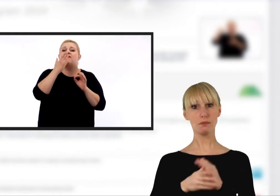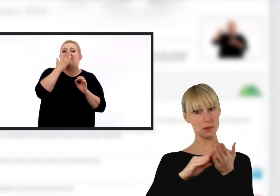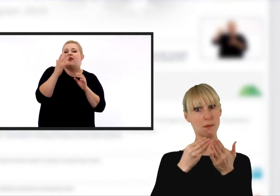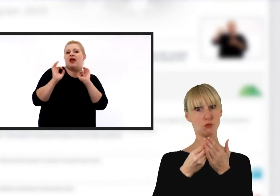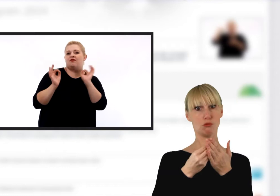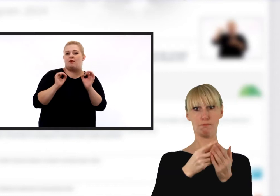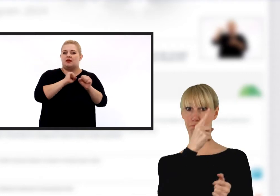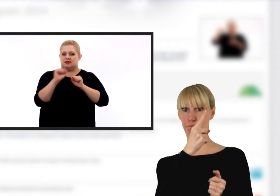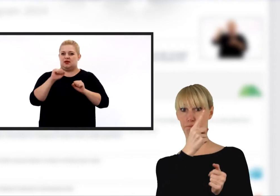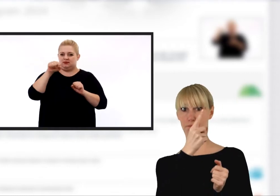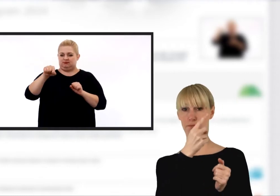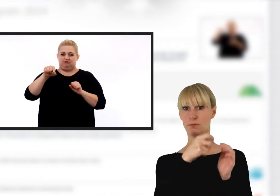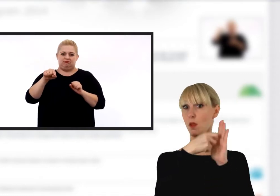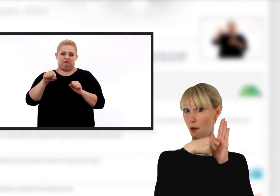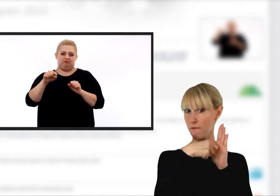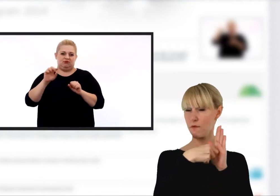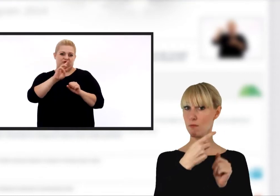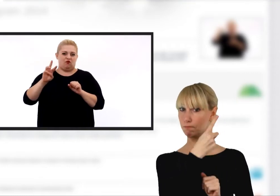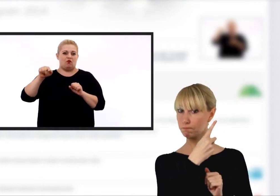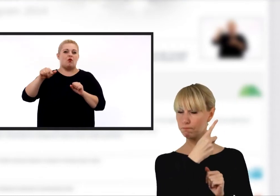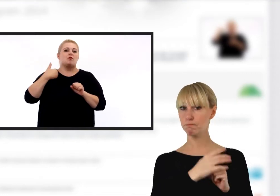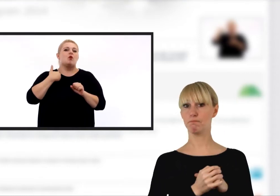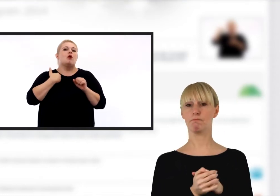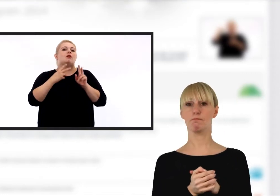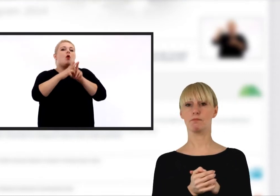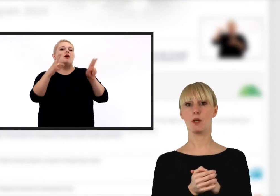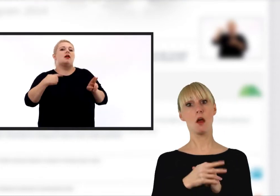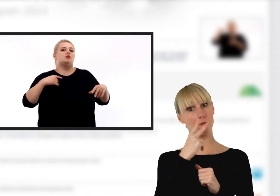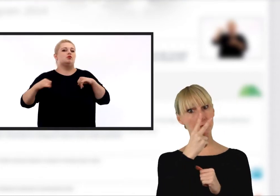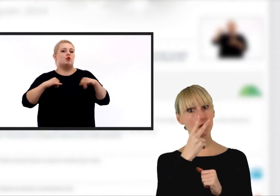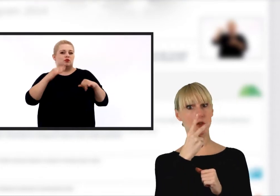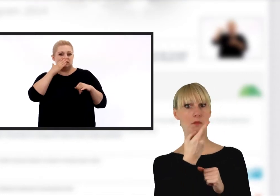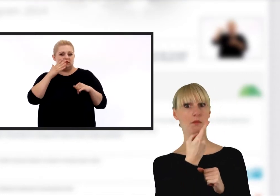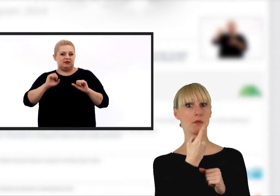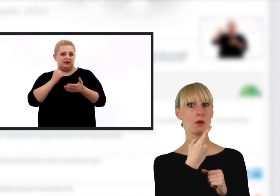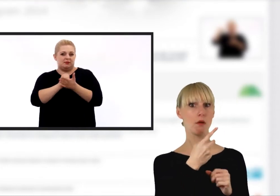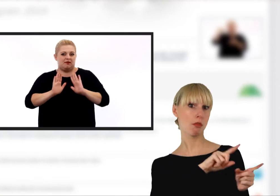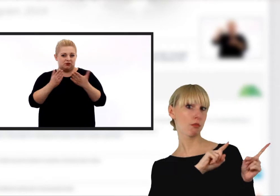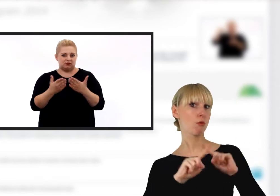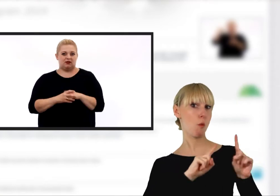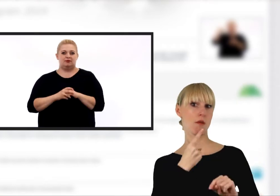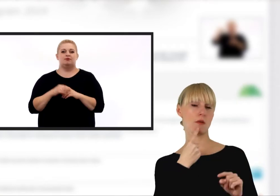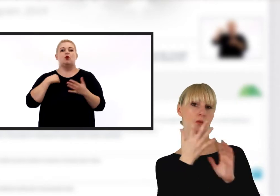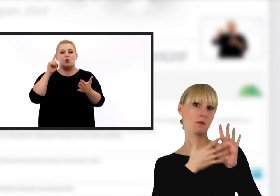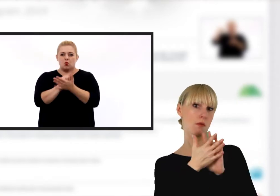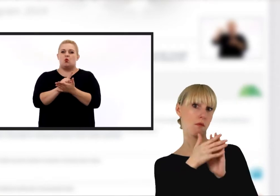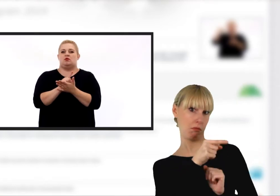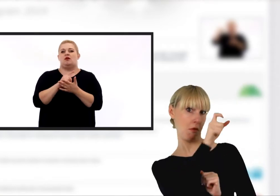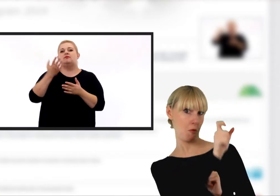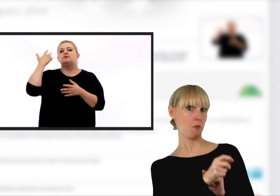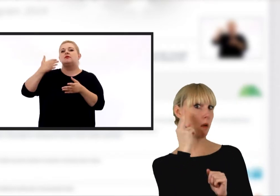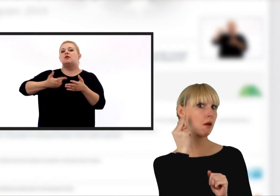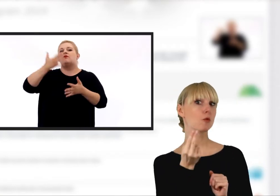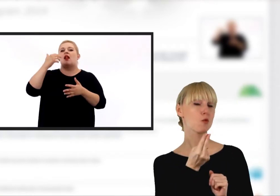migowego. Tutaj wyświetla się w tej chwili film, na którym widzimy tłumaczkę języka migowego,